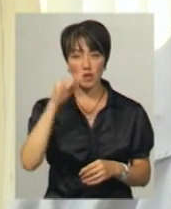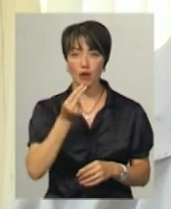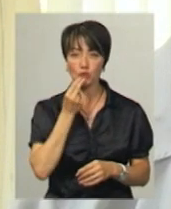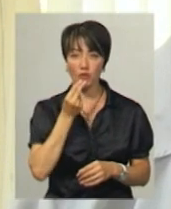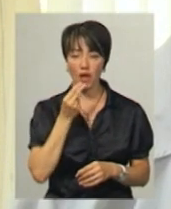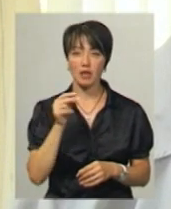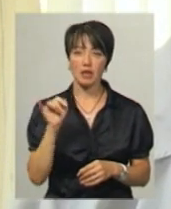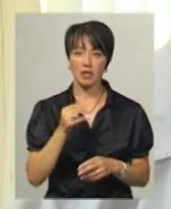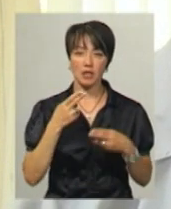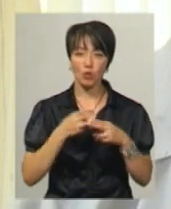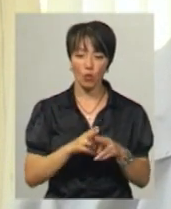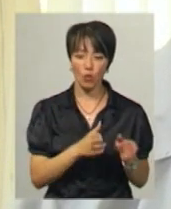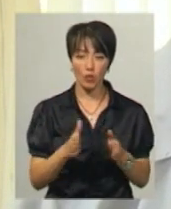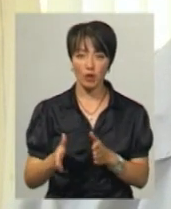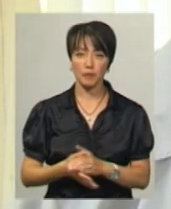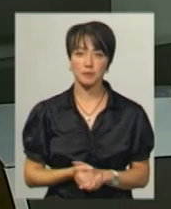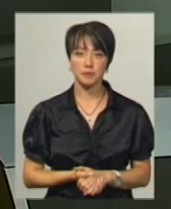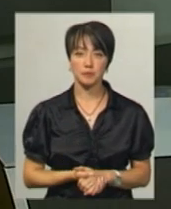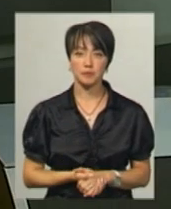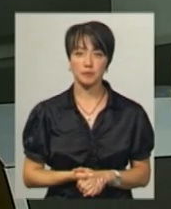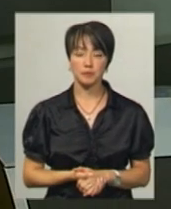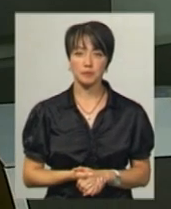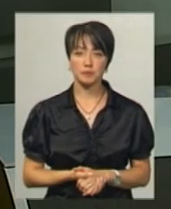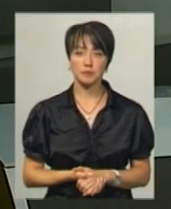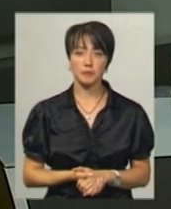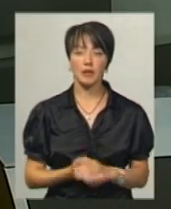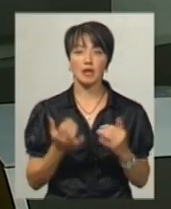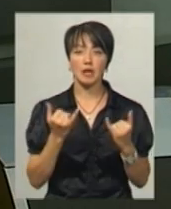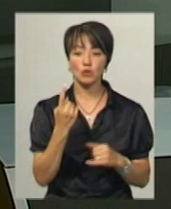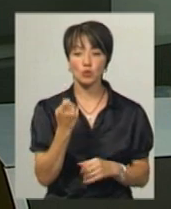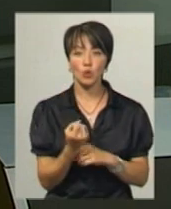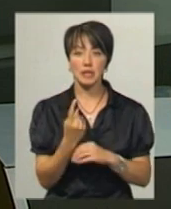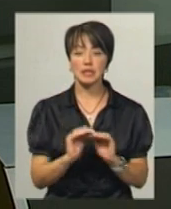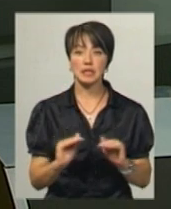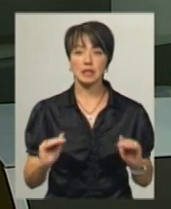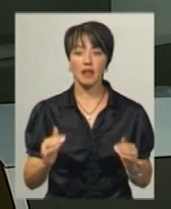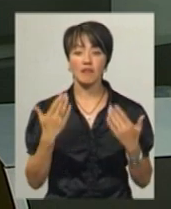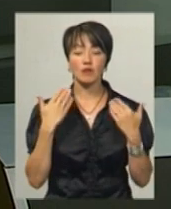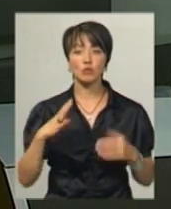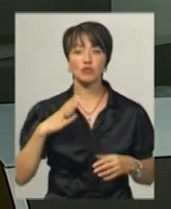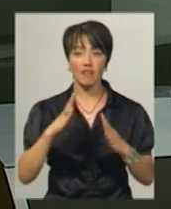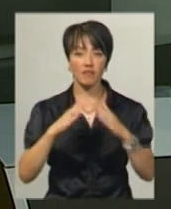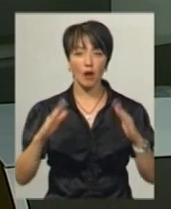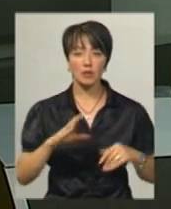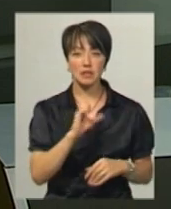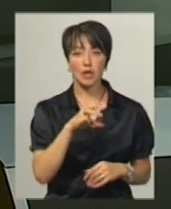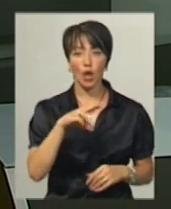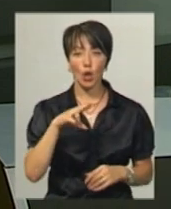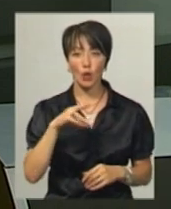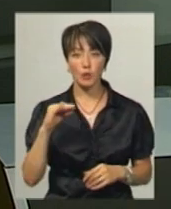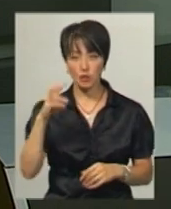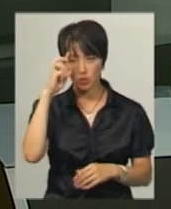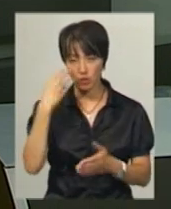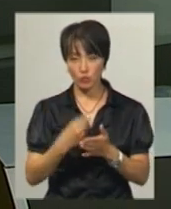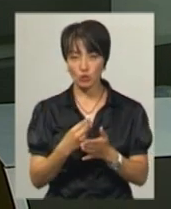харчування, технологій». Наразі 111 дітей, котрі відпочивали в таборі «Салют» за бюджетні кошти